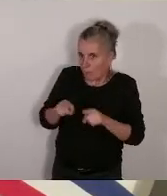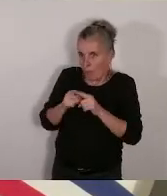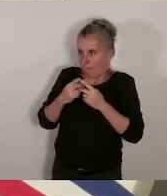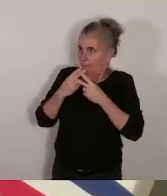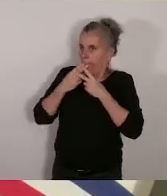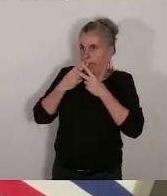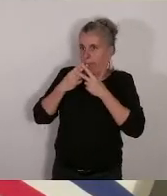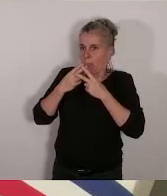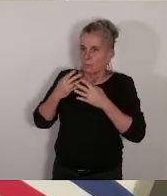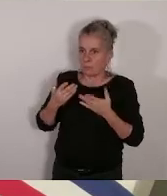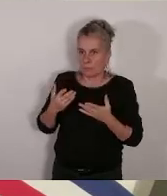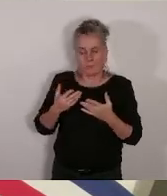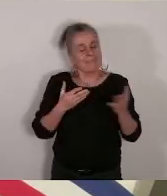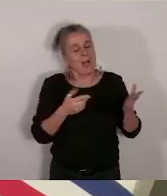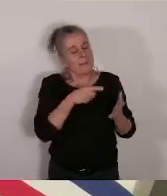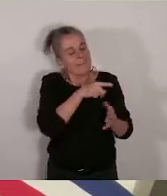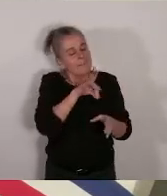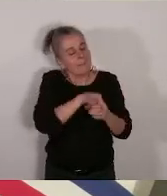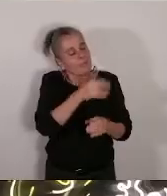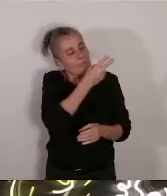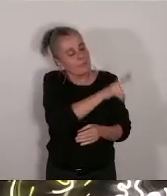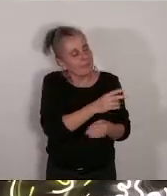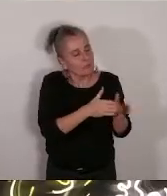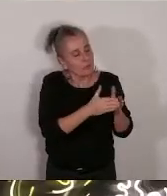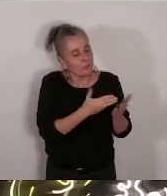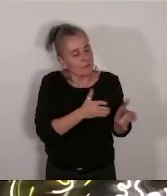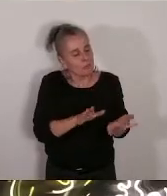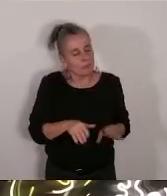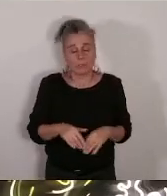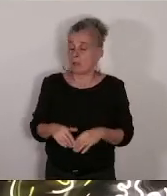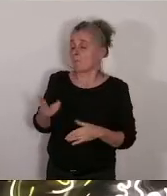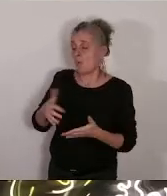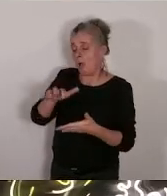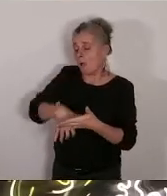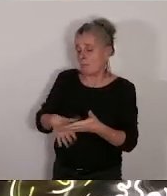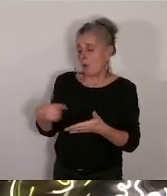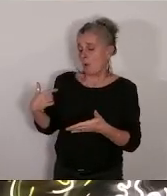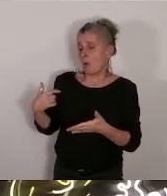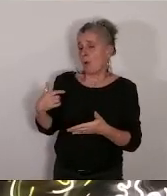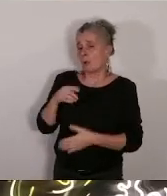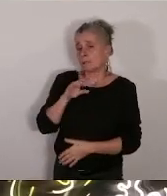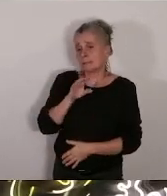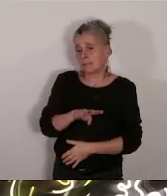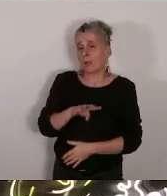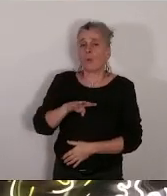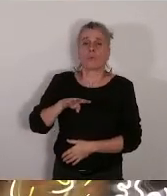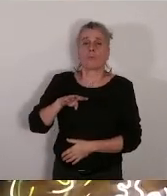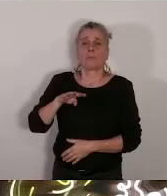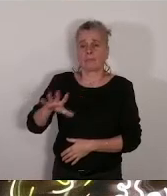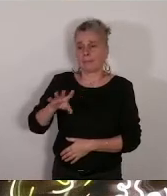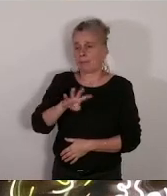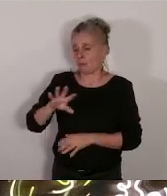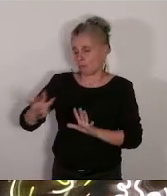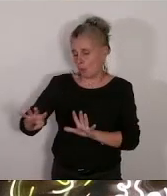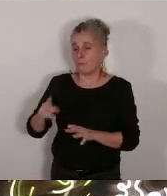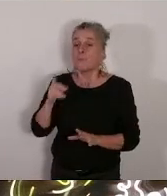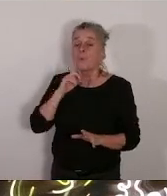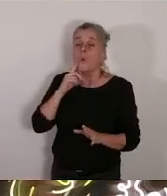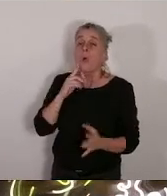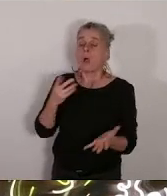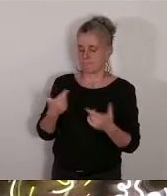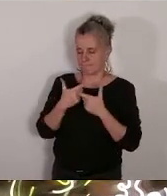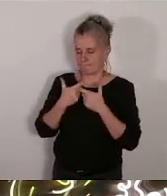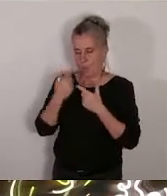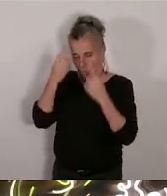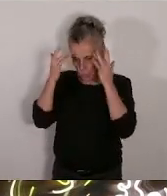vous qui cherchiez votre vote. Je vais voter contre, donc, ce rapport 40-449, parce que l'accès à la culture, le